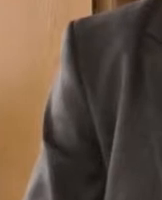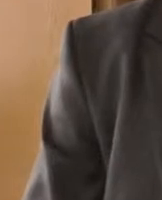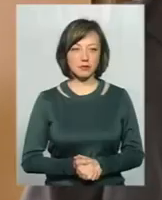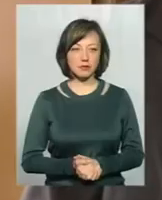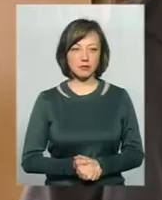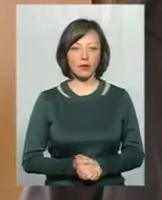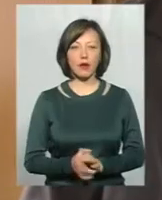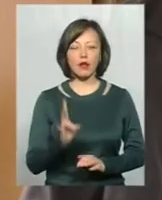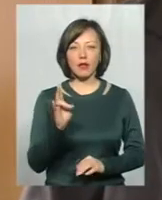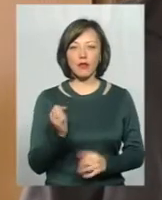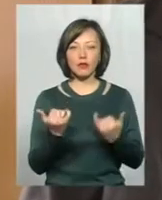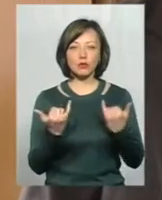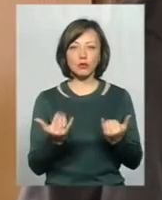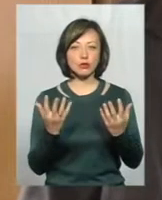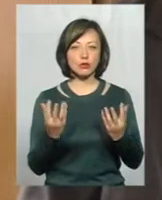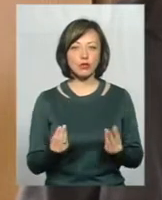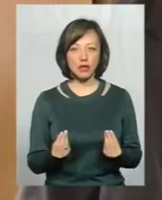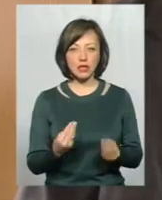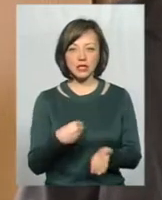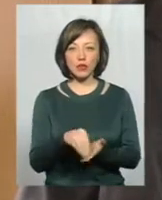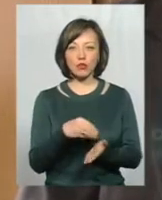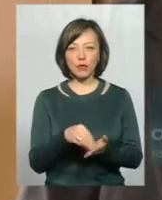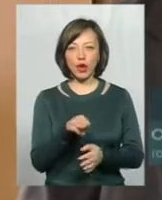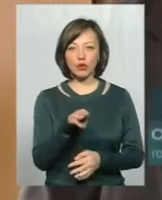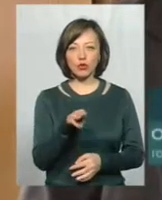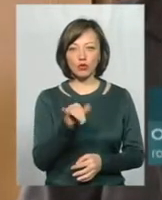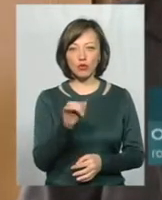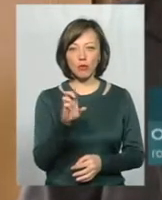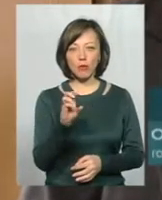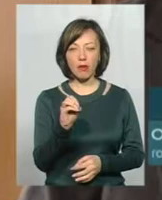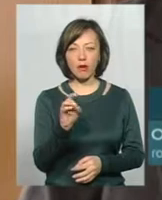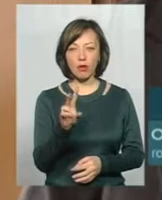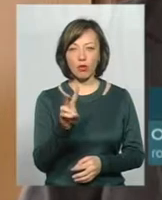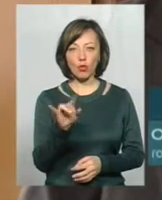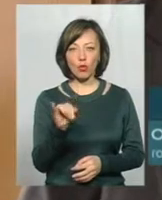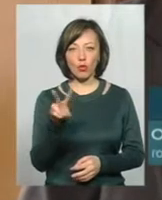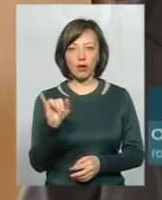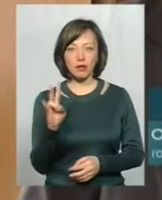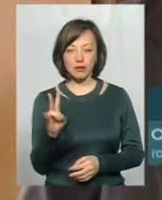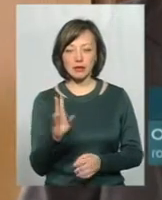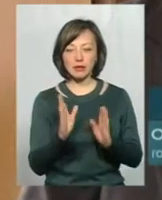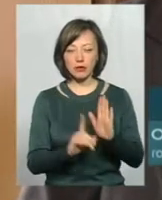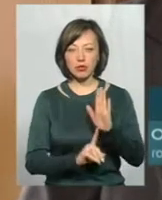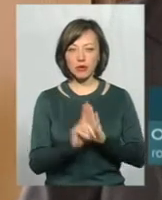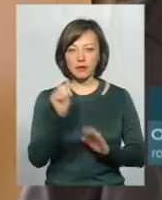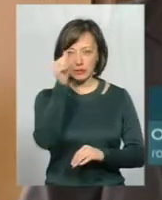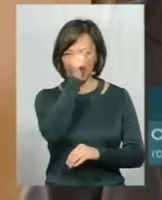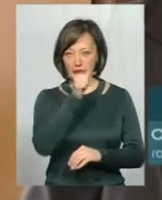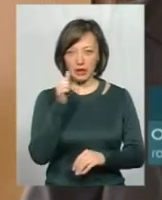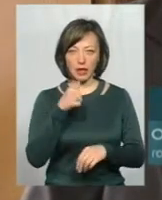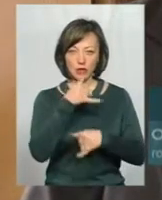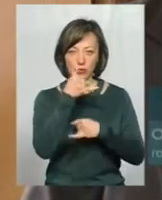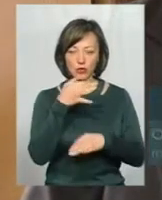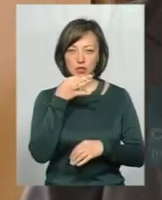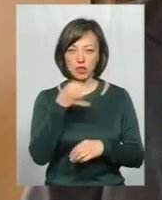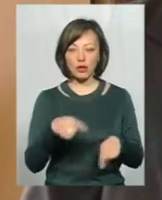На сьогоднішній закупівлю туберкуліна тільки почався рік, я не можу сказати, чи відбулись, чому,